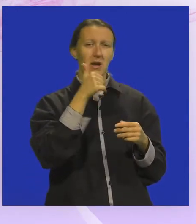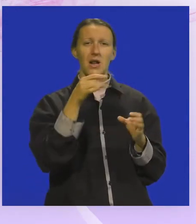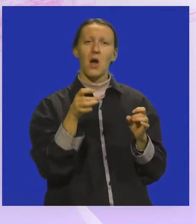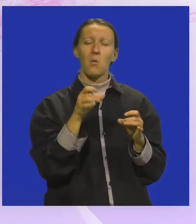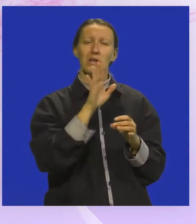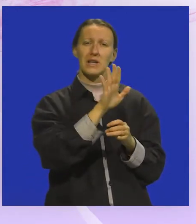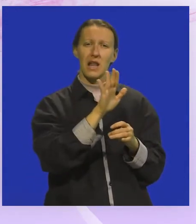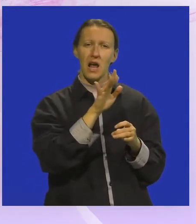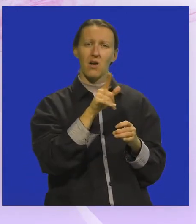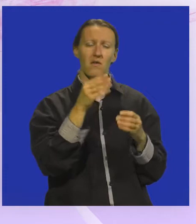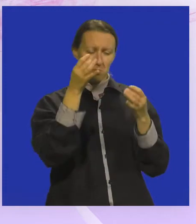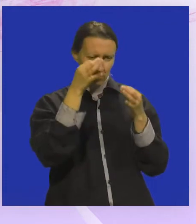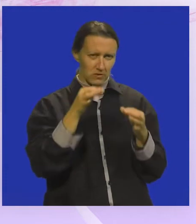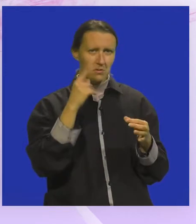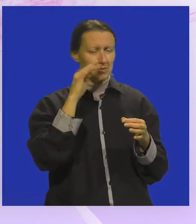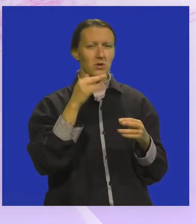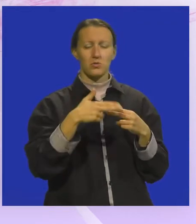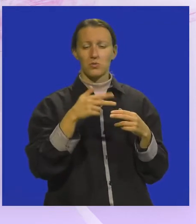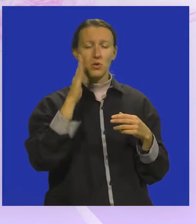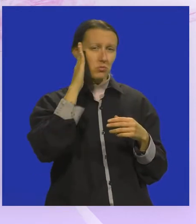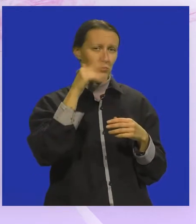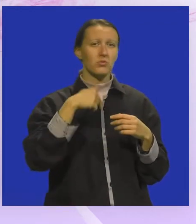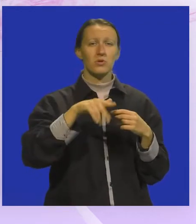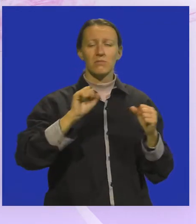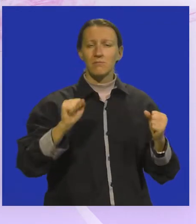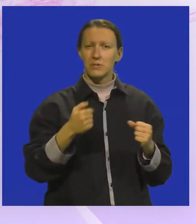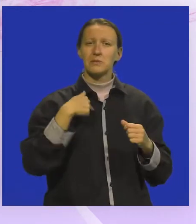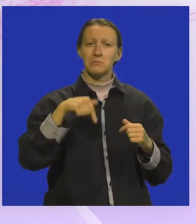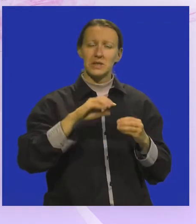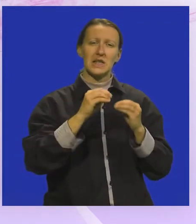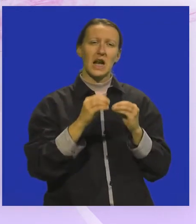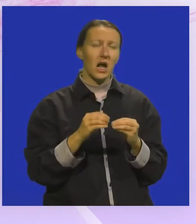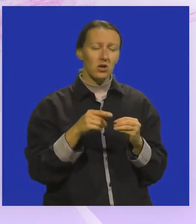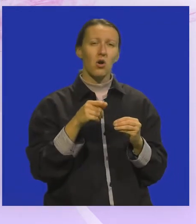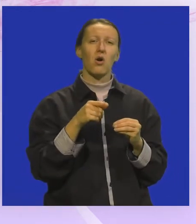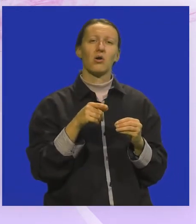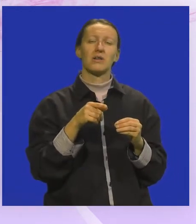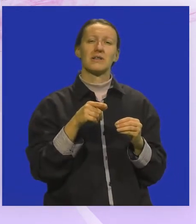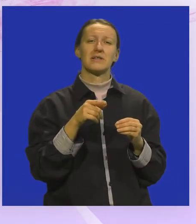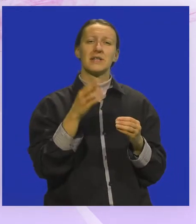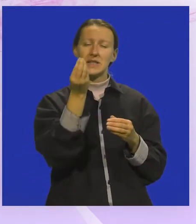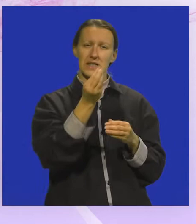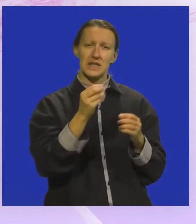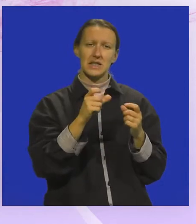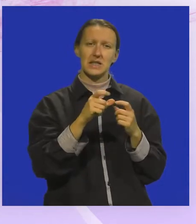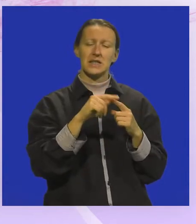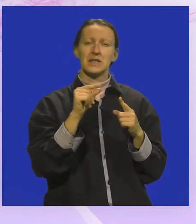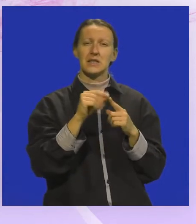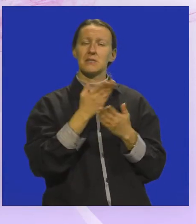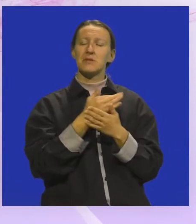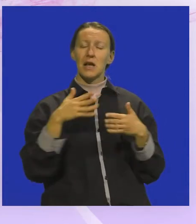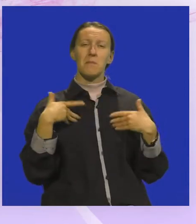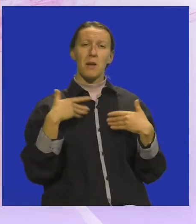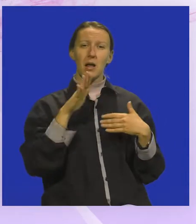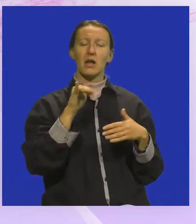ulica njemu posvećena i mislim da ćemo u skoroj budućnosti pokrenuti i mi radionice, dakle, crtanja stripa za mlade.